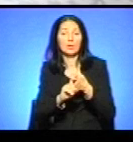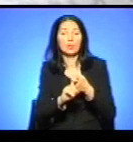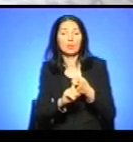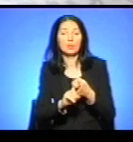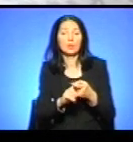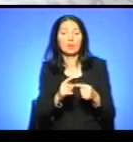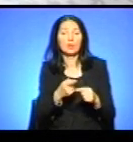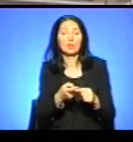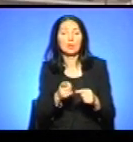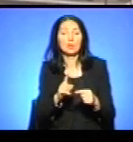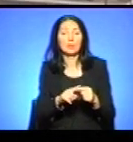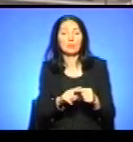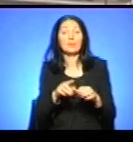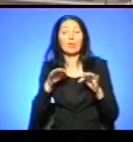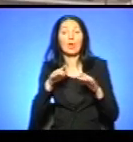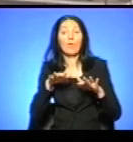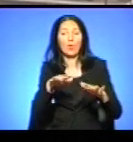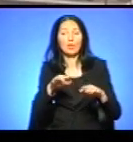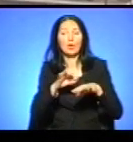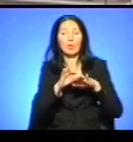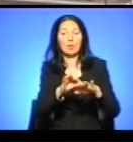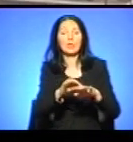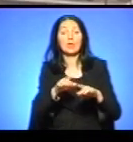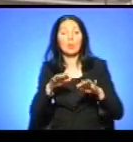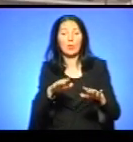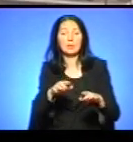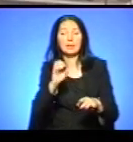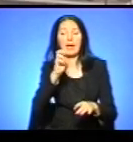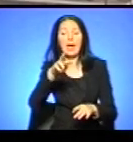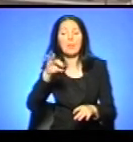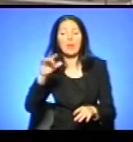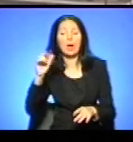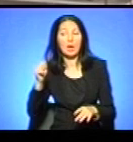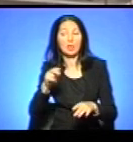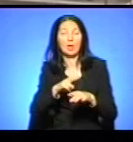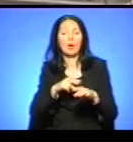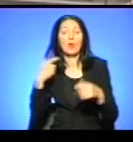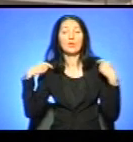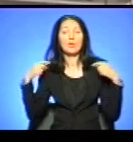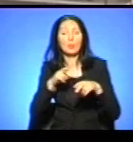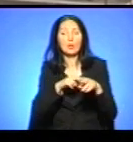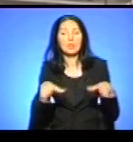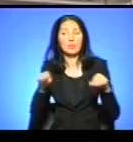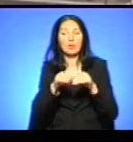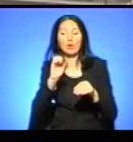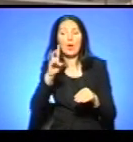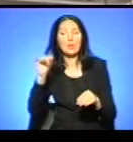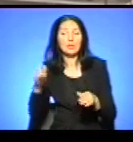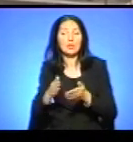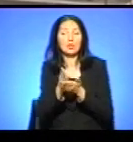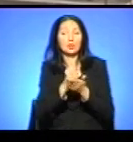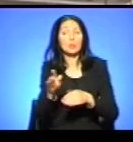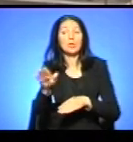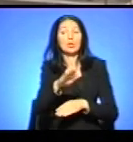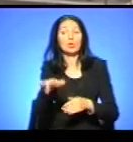В ході проведення операції мігрант дільничними офіцерами поліції спільно з міграційною службою на території міста Тернополя було